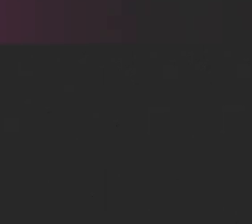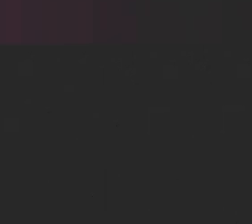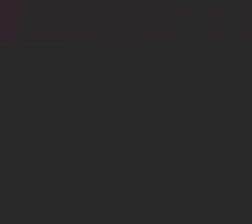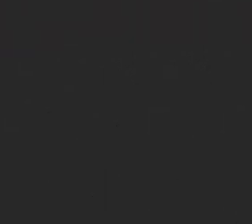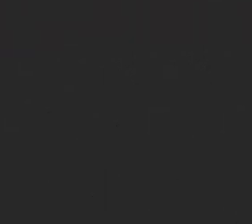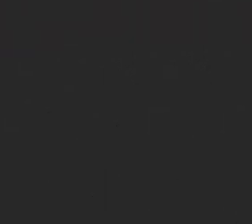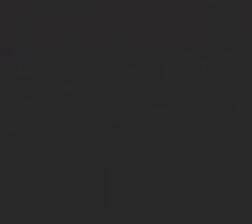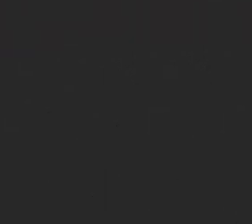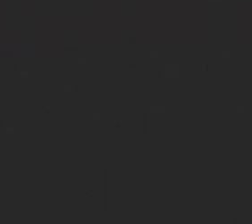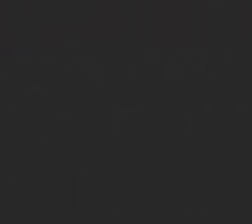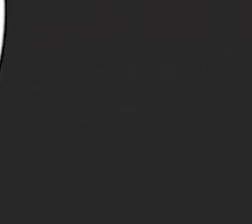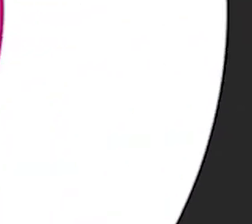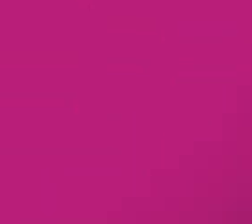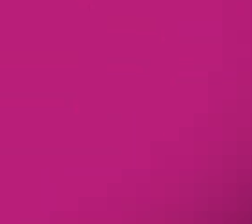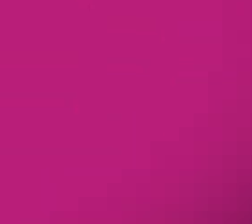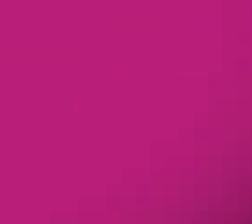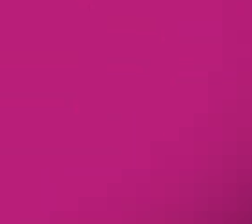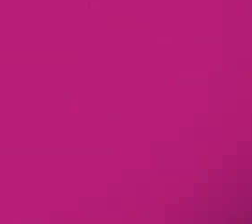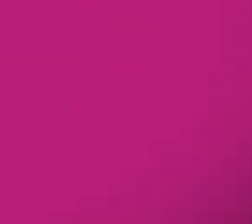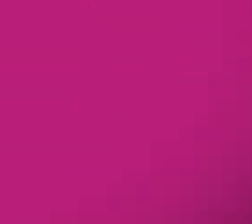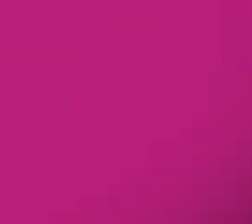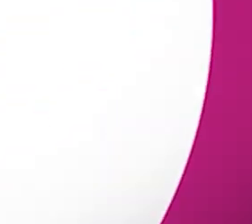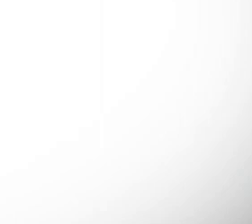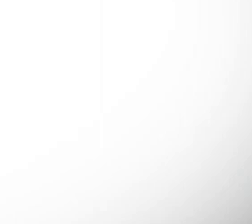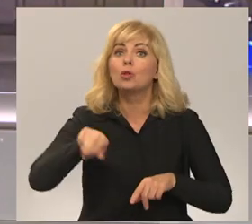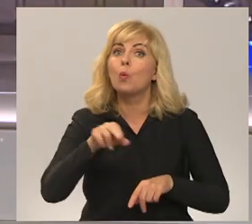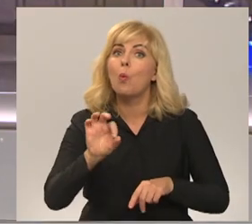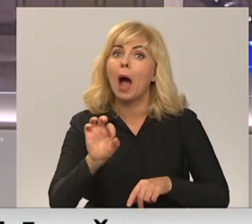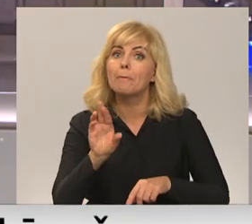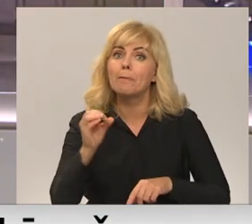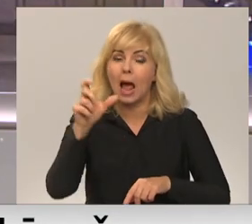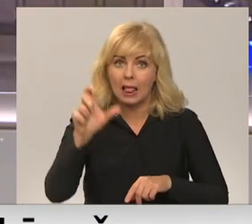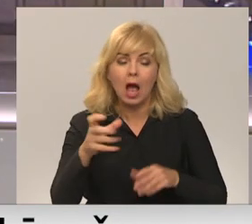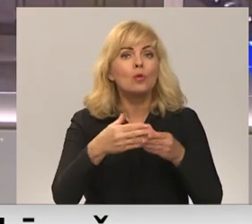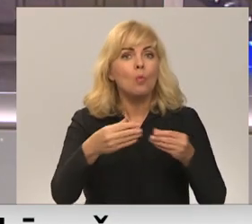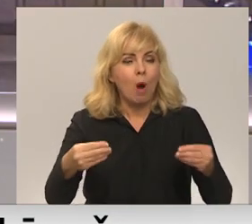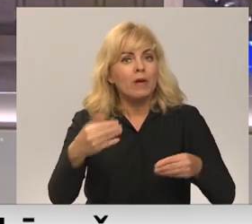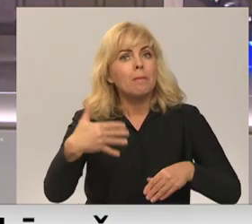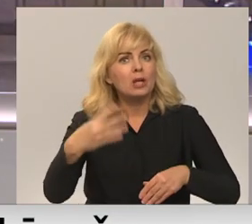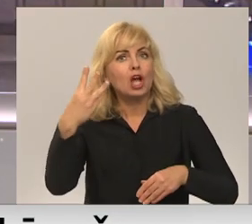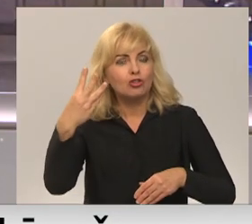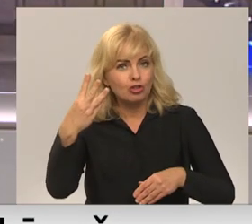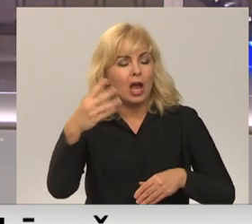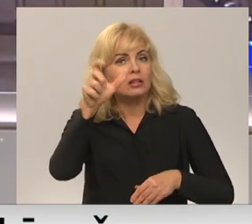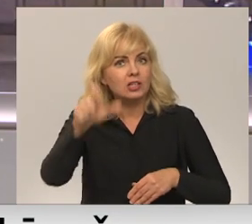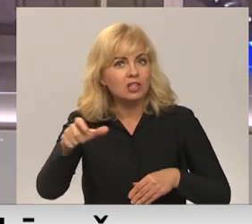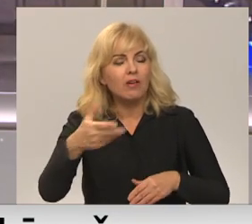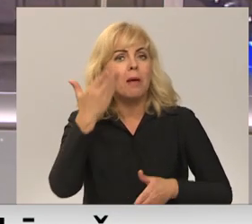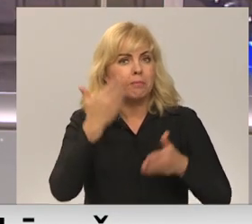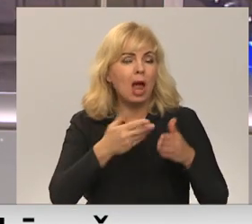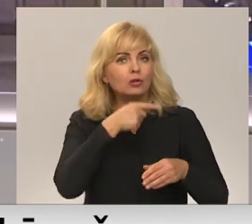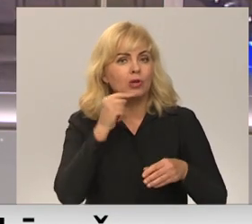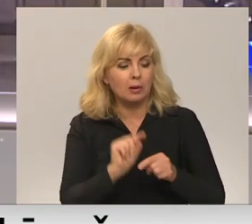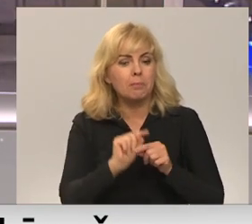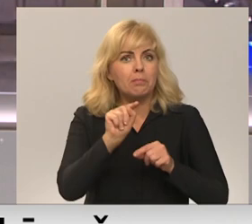Re! Viss ēters ir te! Novērsts vēl 54 cilvēku mēģinājums nelikumīgi